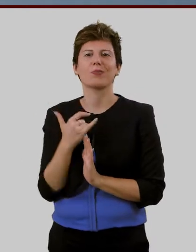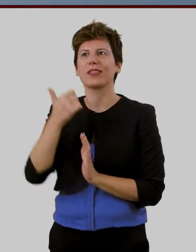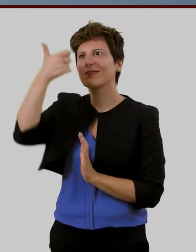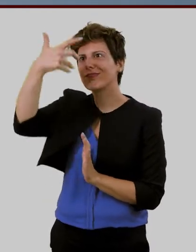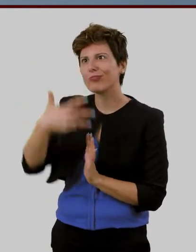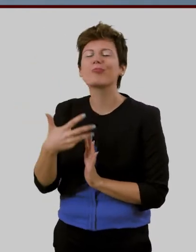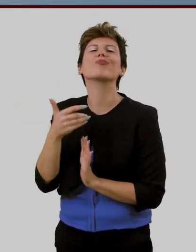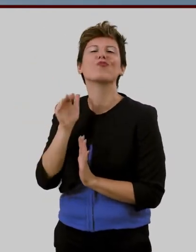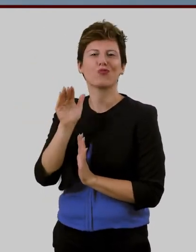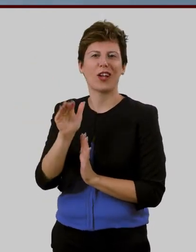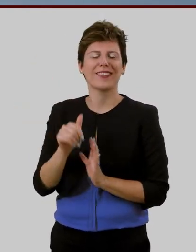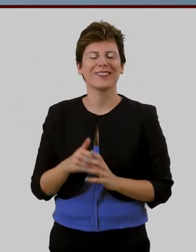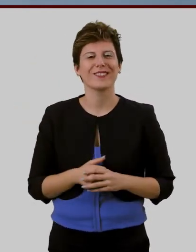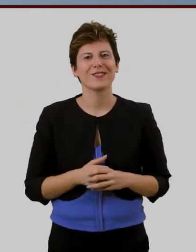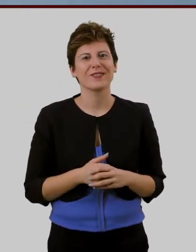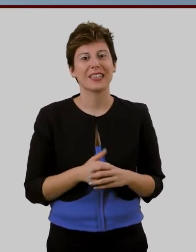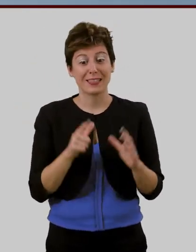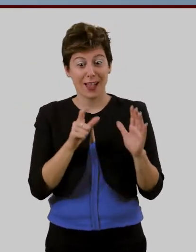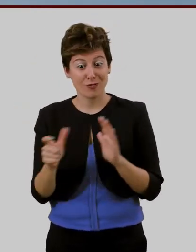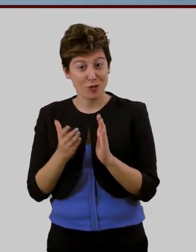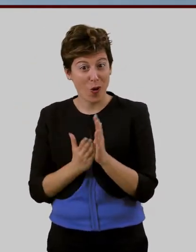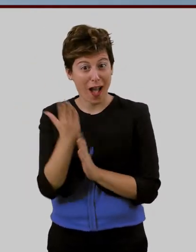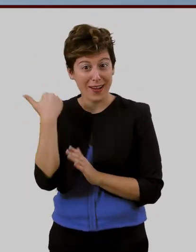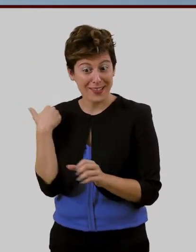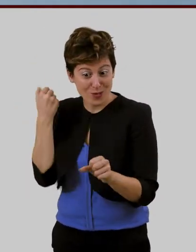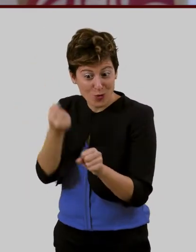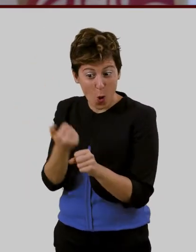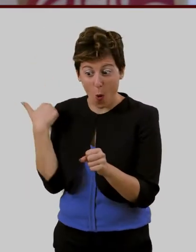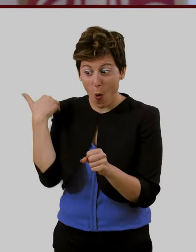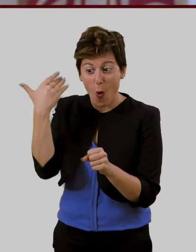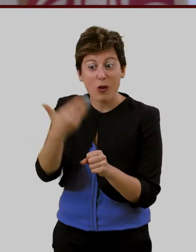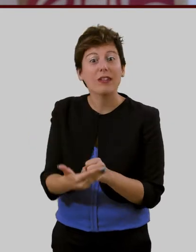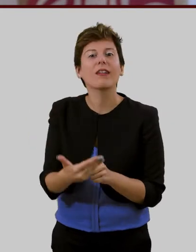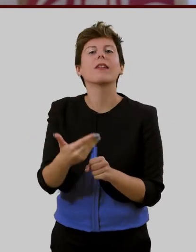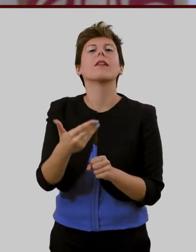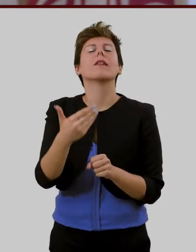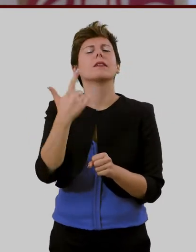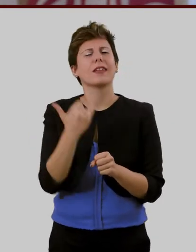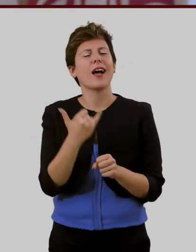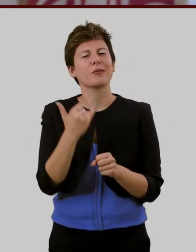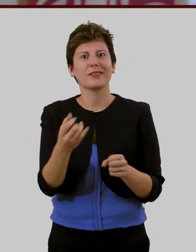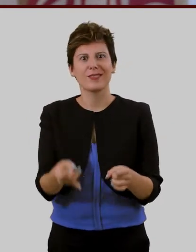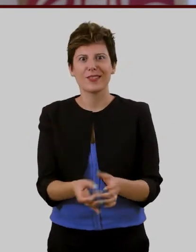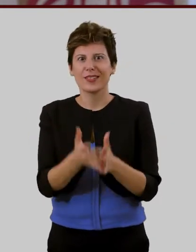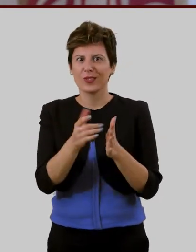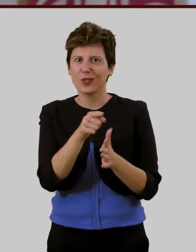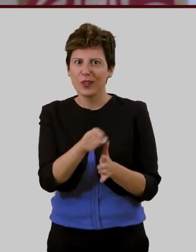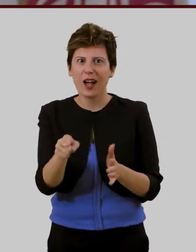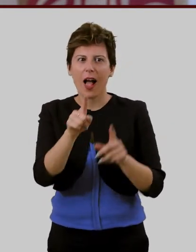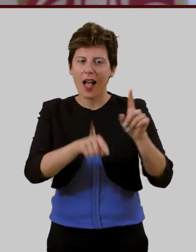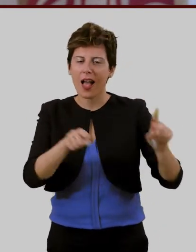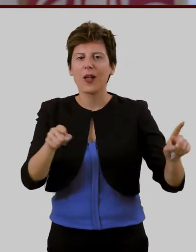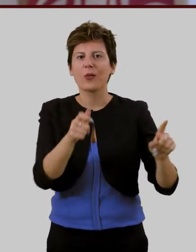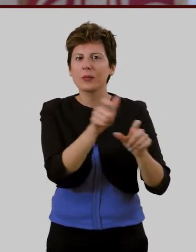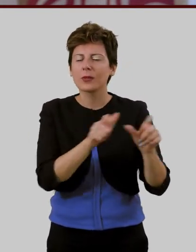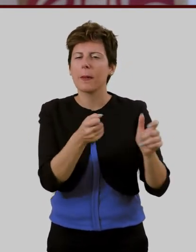in oltre 700 anni di storia la sapienza ha avuto il privilegio di ospitare alcune delle personalità più rilevante nel panorama